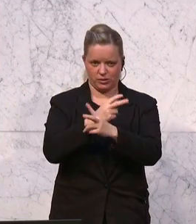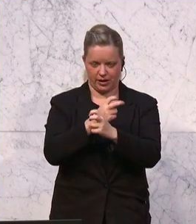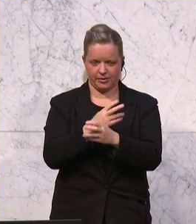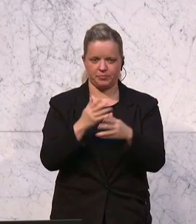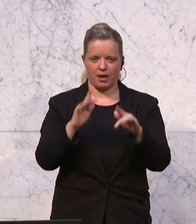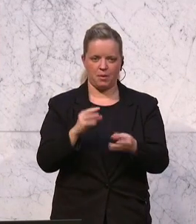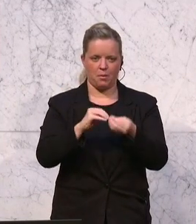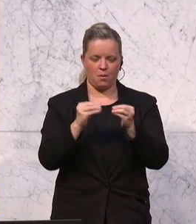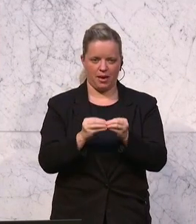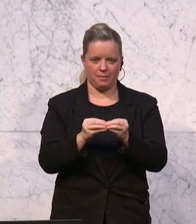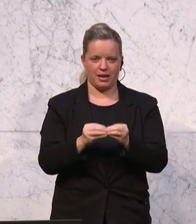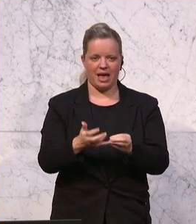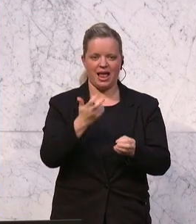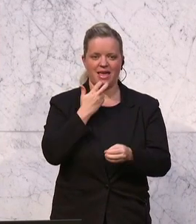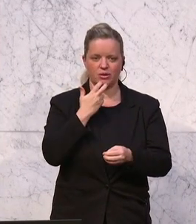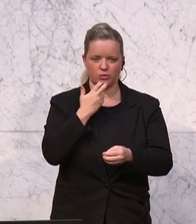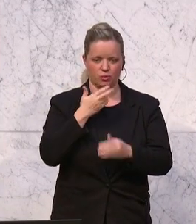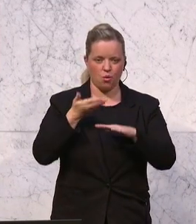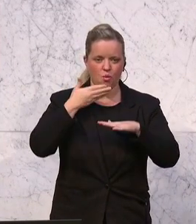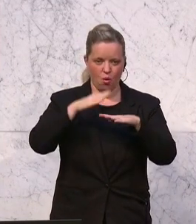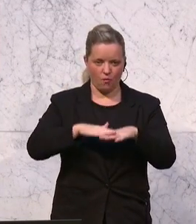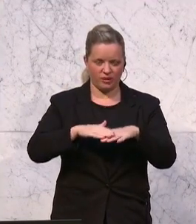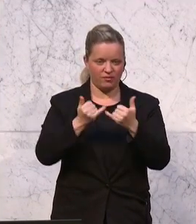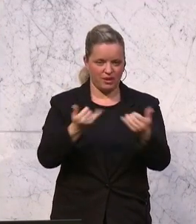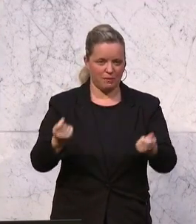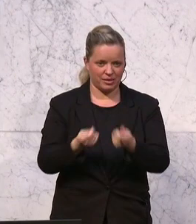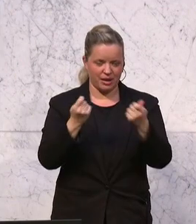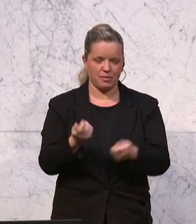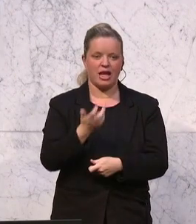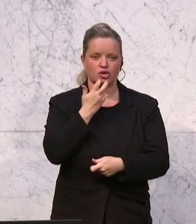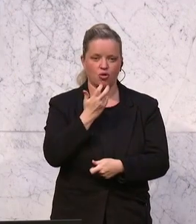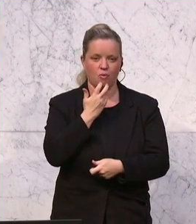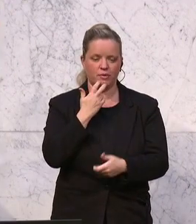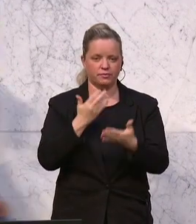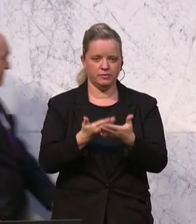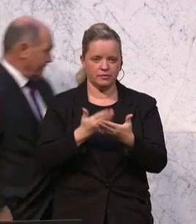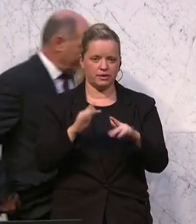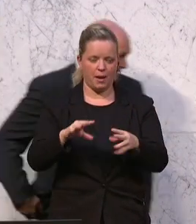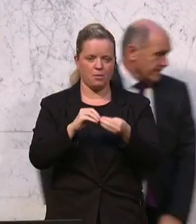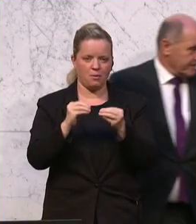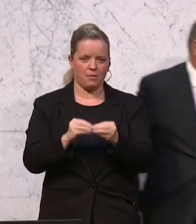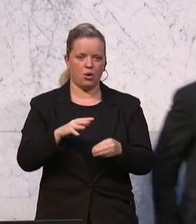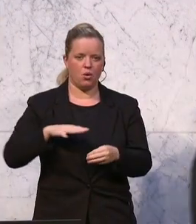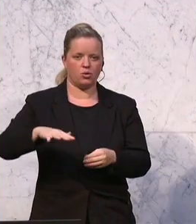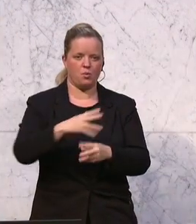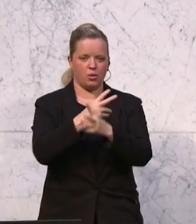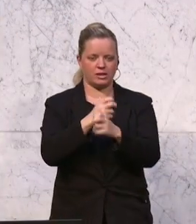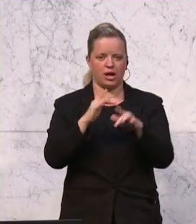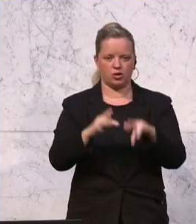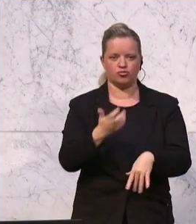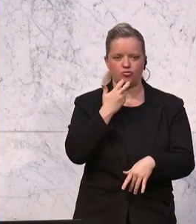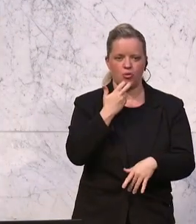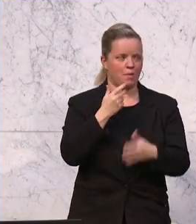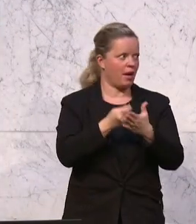an, die Elektro-Lichtbogenöfen werden mit Strom betrieben. Und wir haben die Problematik, dass rund um Österreich Strompreiskompensationen